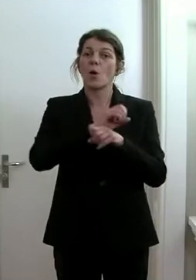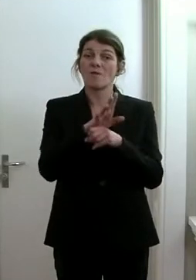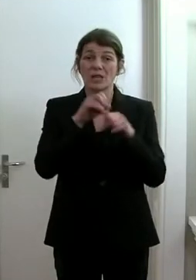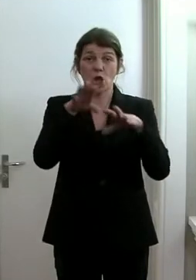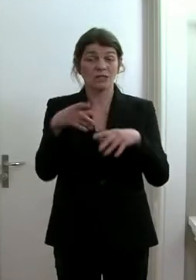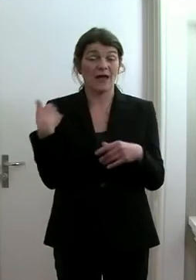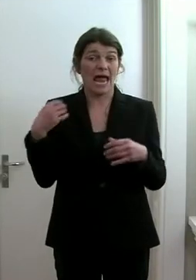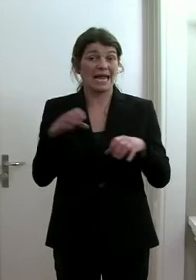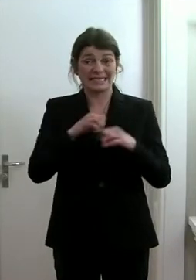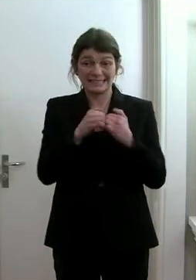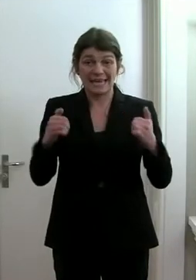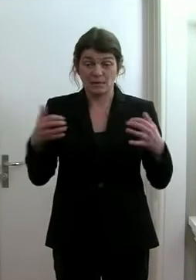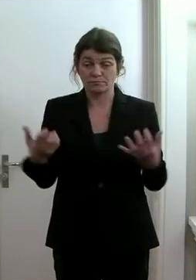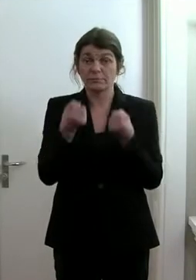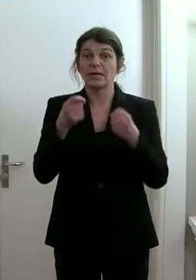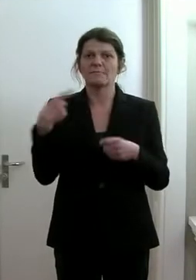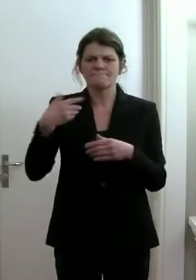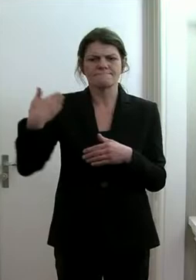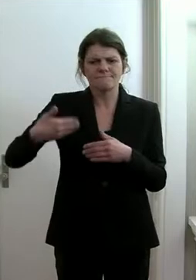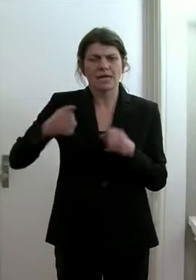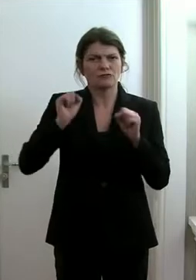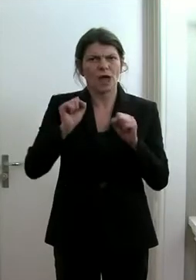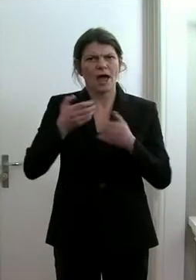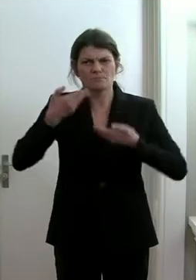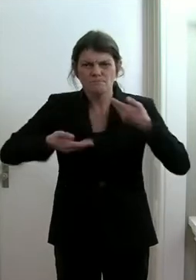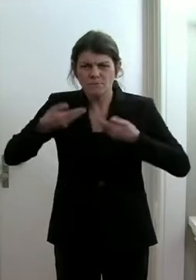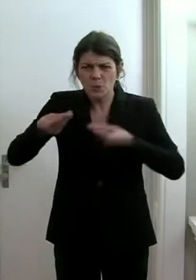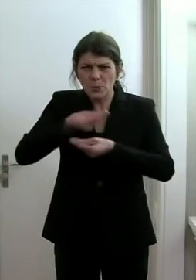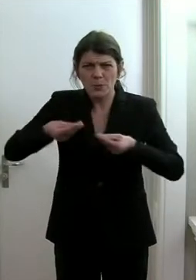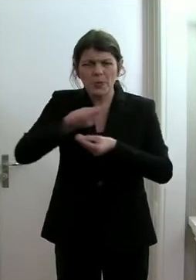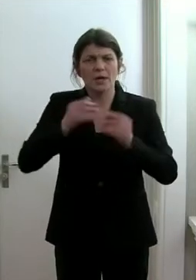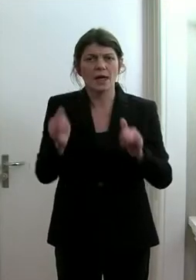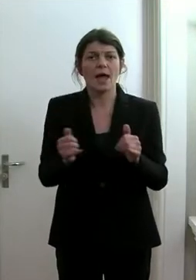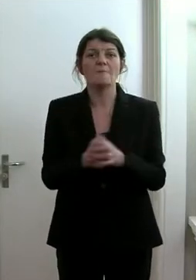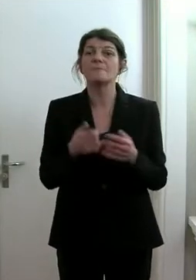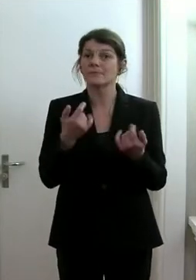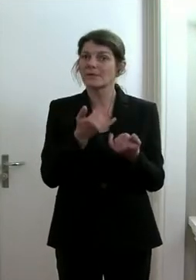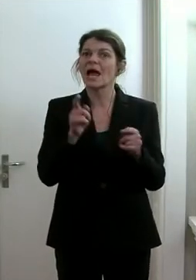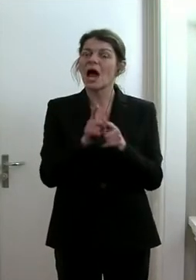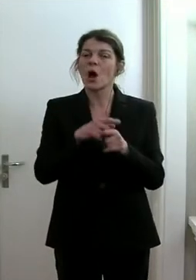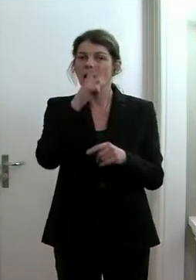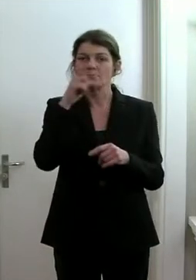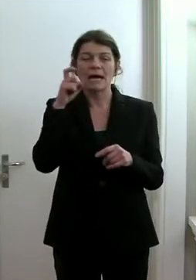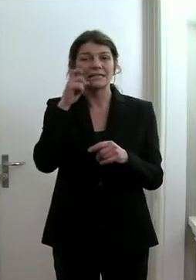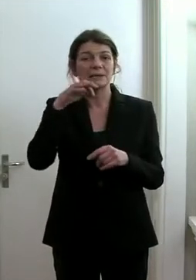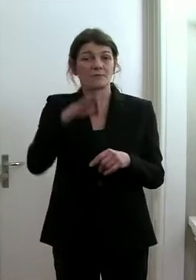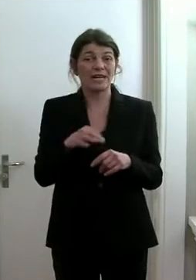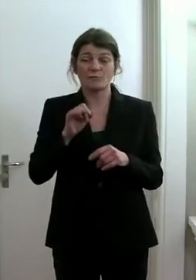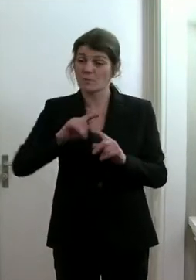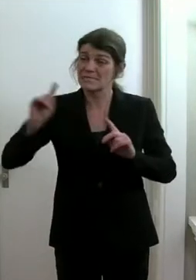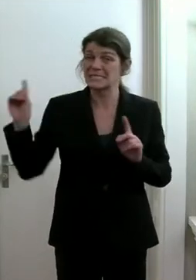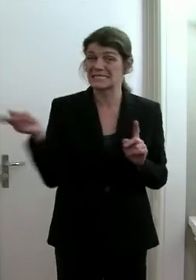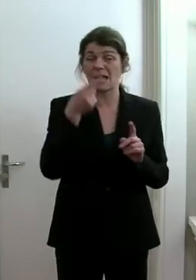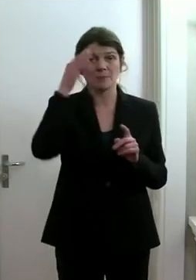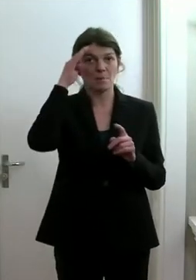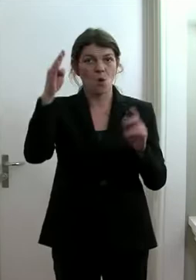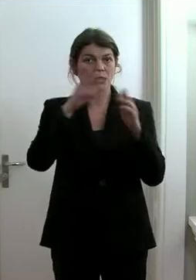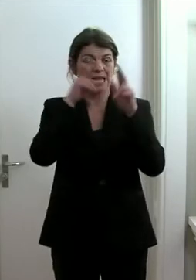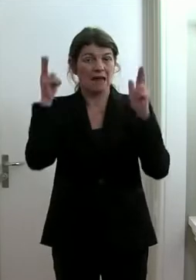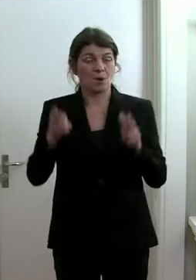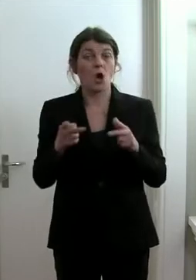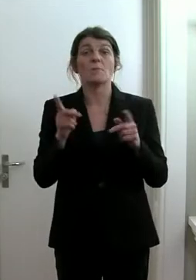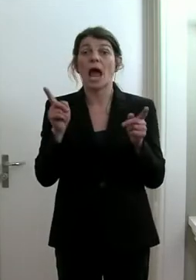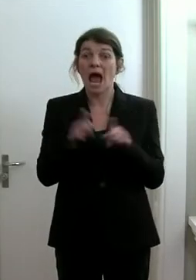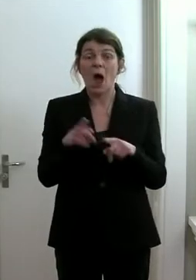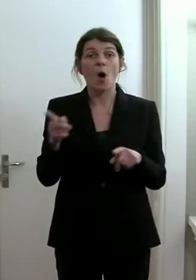eingerichtet wurde, tagt regelmässig und hat eine Maskentragpflicht im gesamten Polizeigebäude sowie